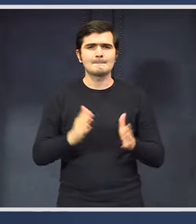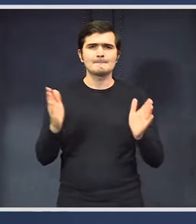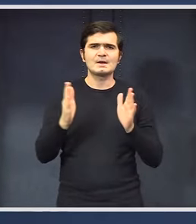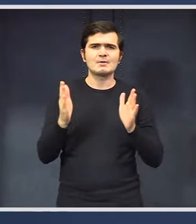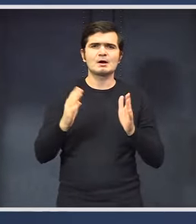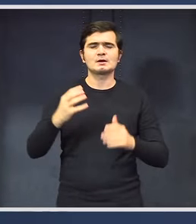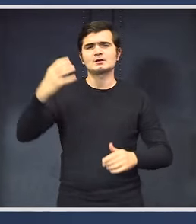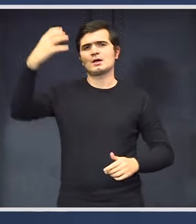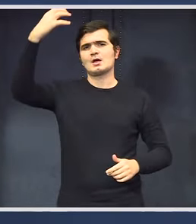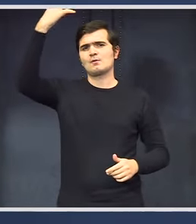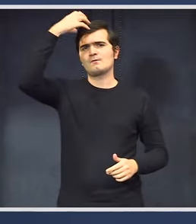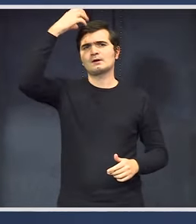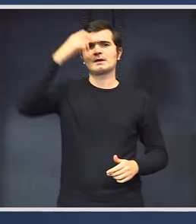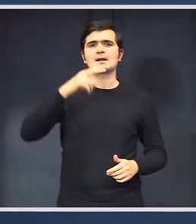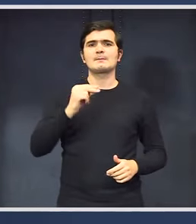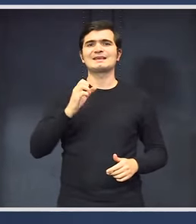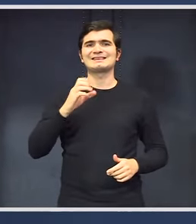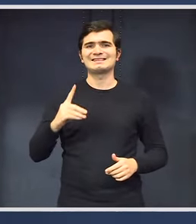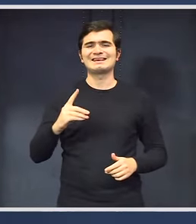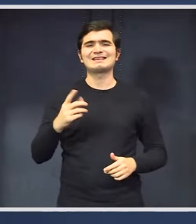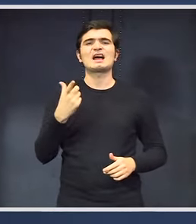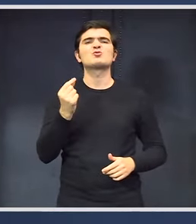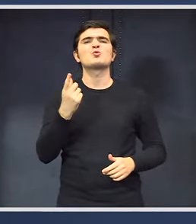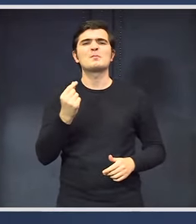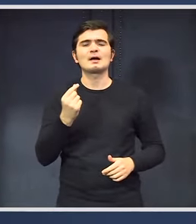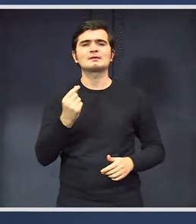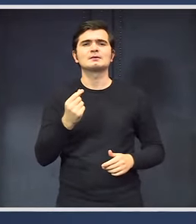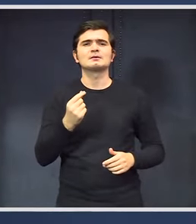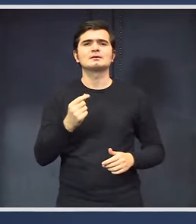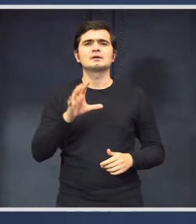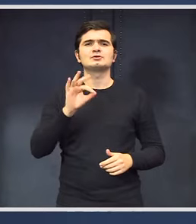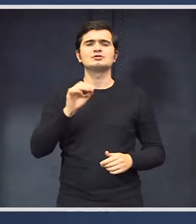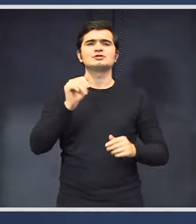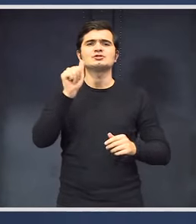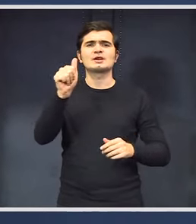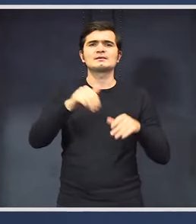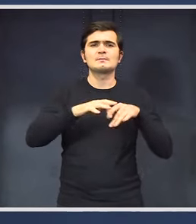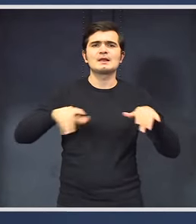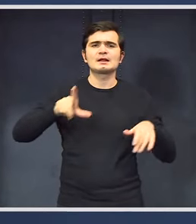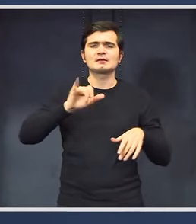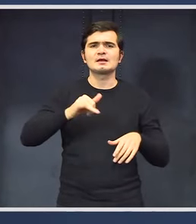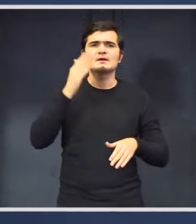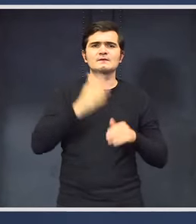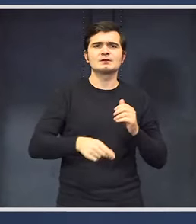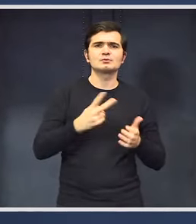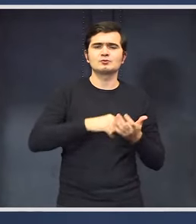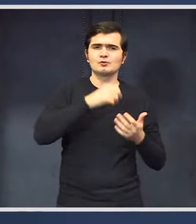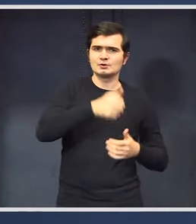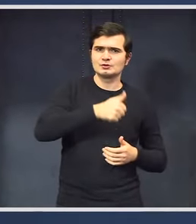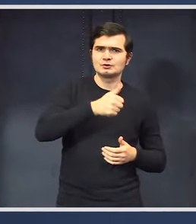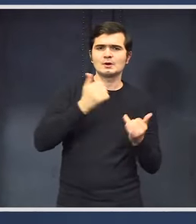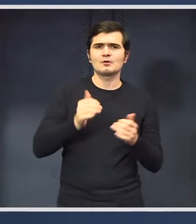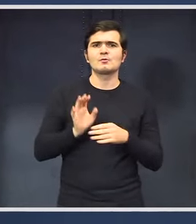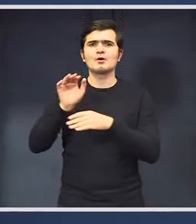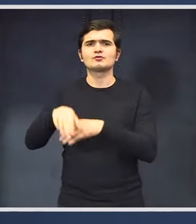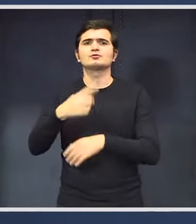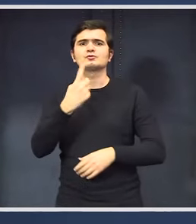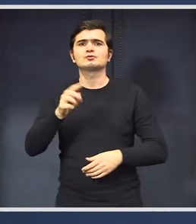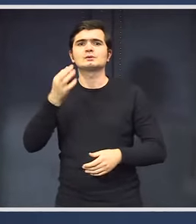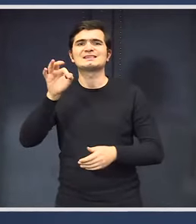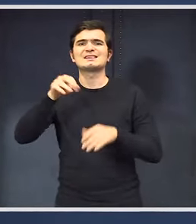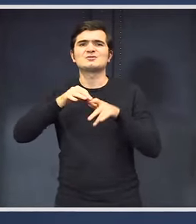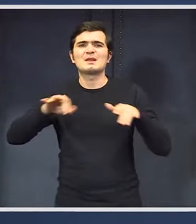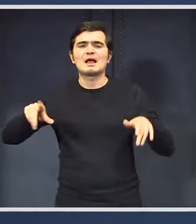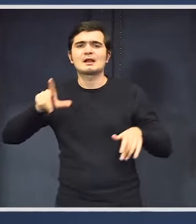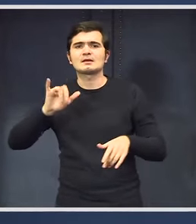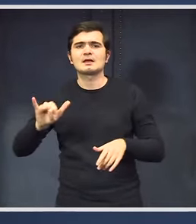perioada de guvernare PSD. au părdit de la 56 de miliarde de lei la finalul 2016 și au ajuns la 110 miliarde de